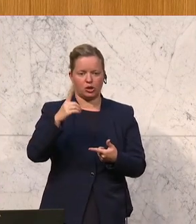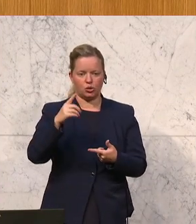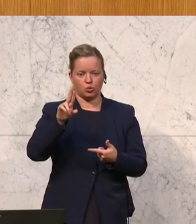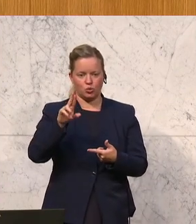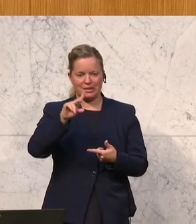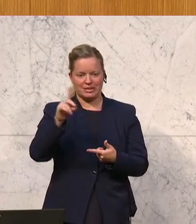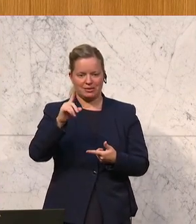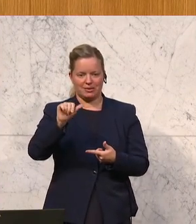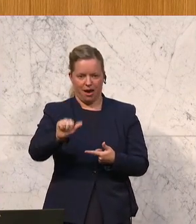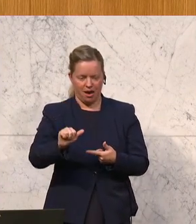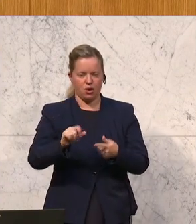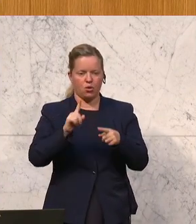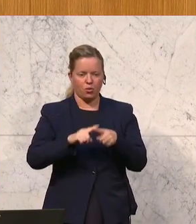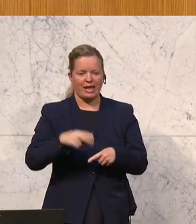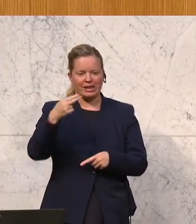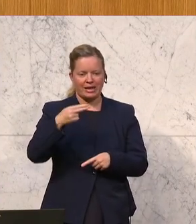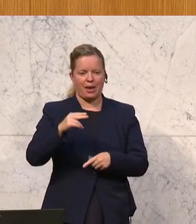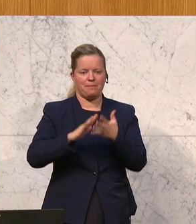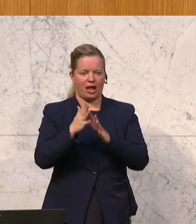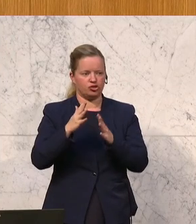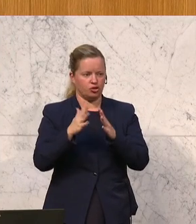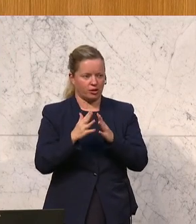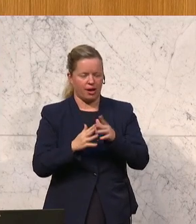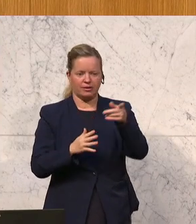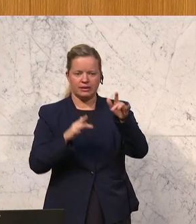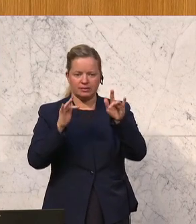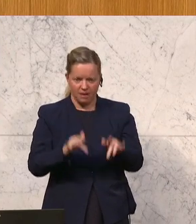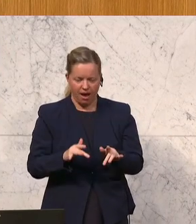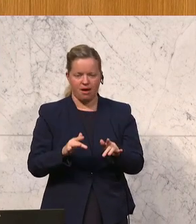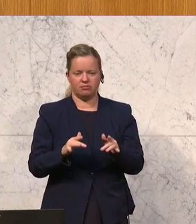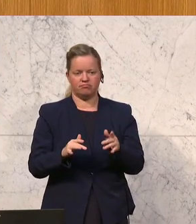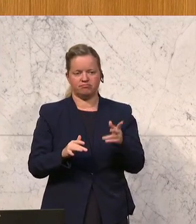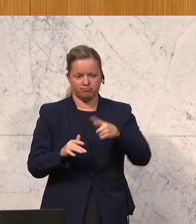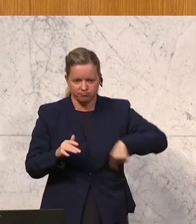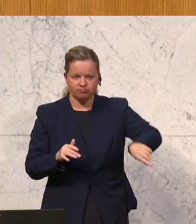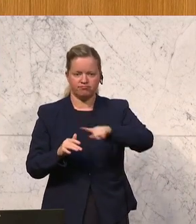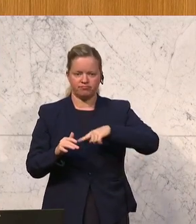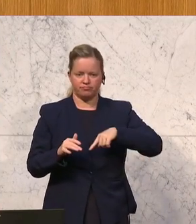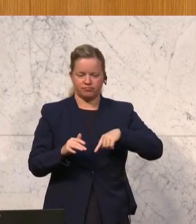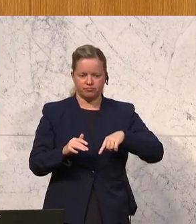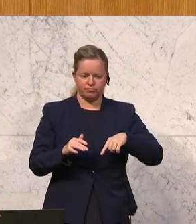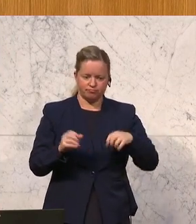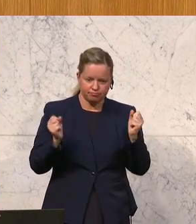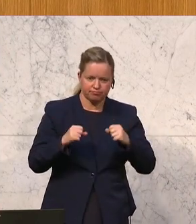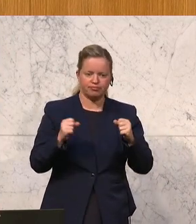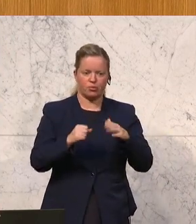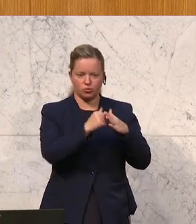aber auch bei der Henrike Brandstötter, dass sie diese für den Medienstandort wichtige